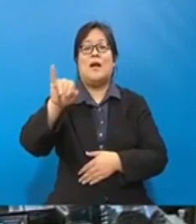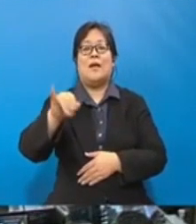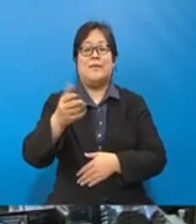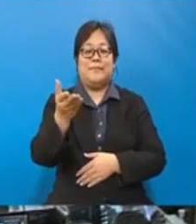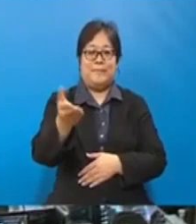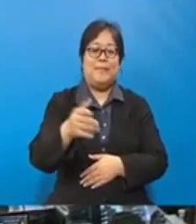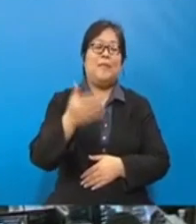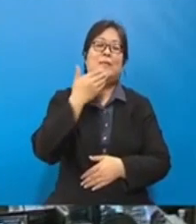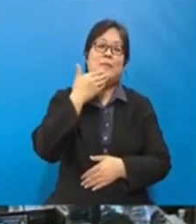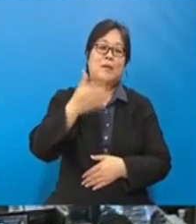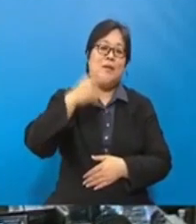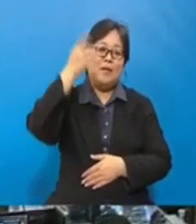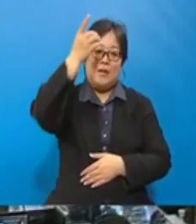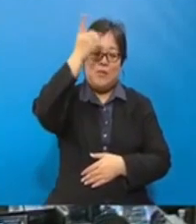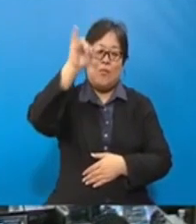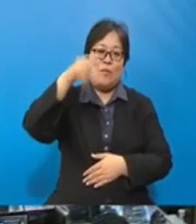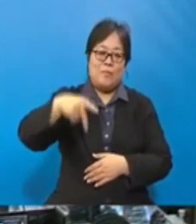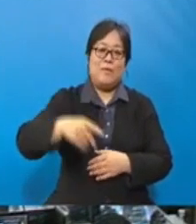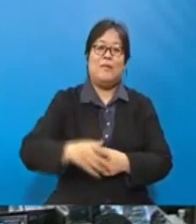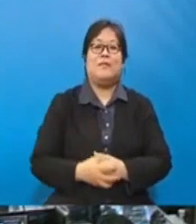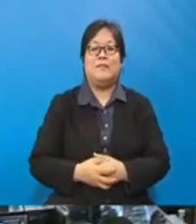Terima kasih Datuk Andir Pertua.